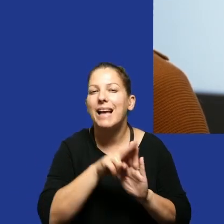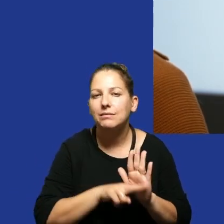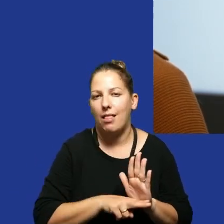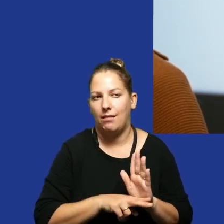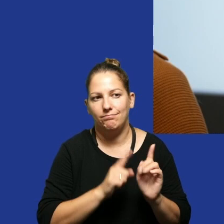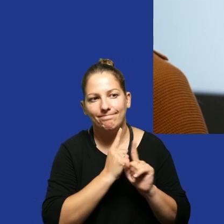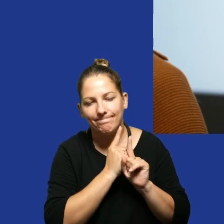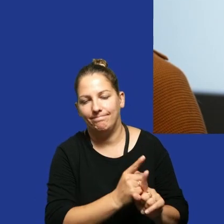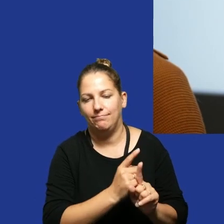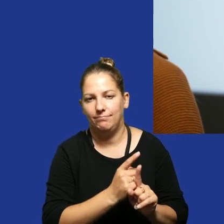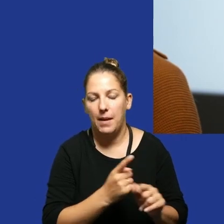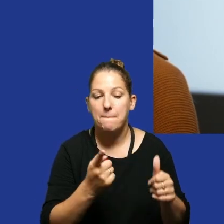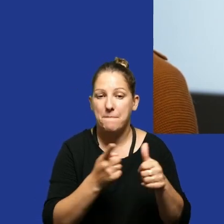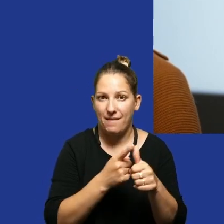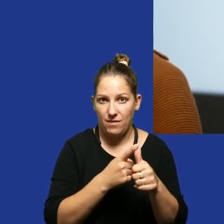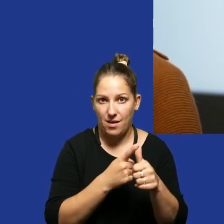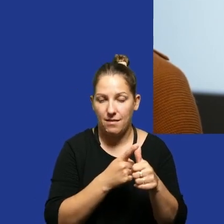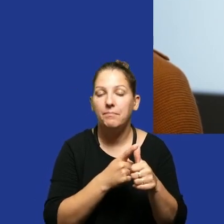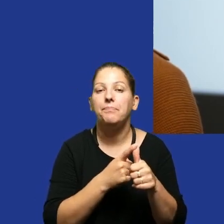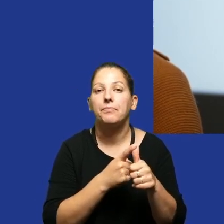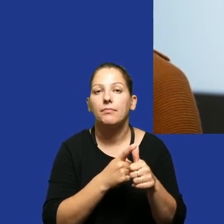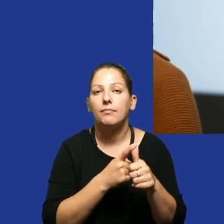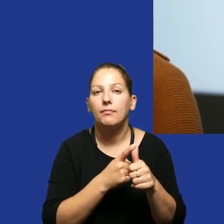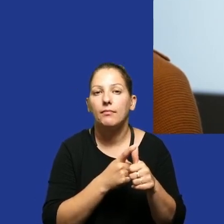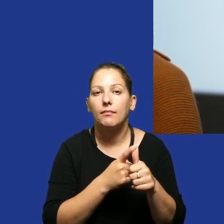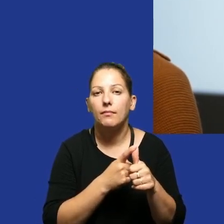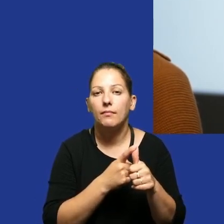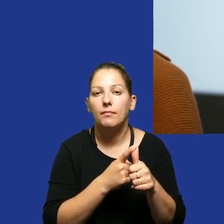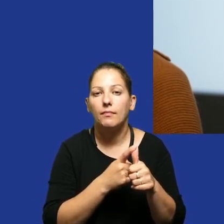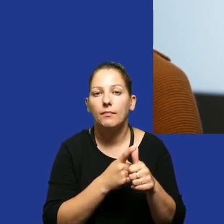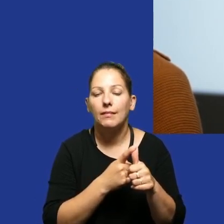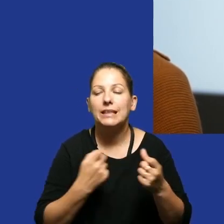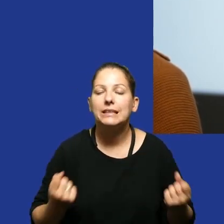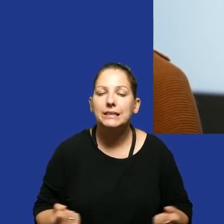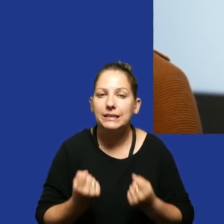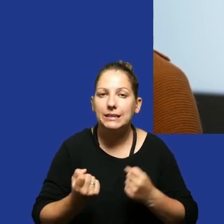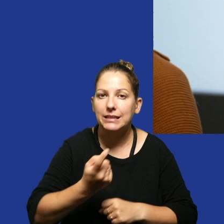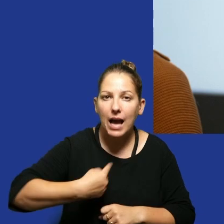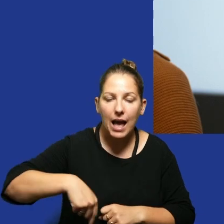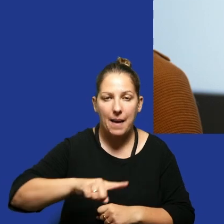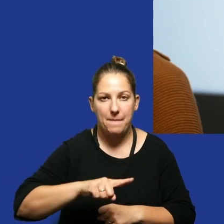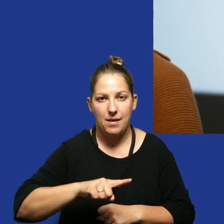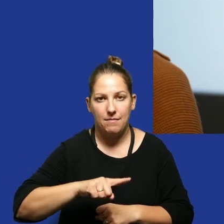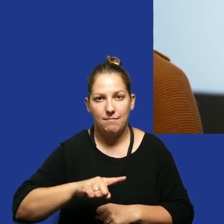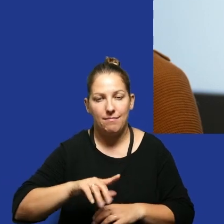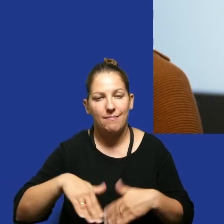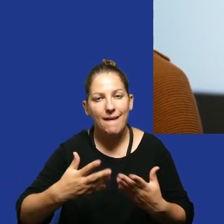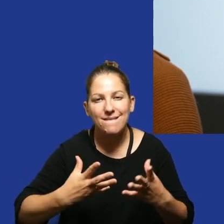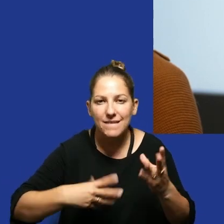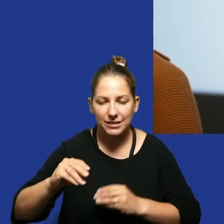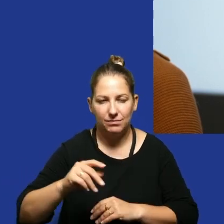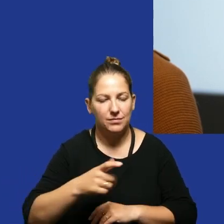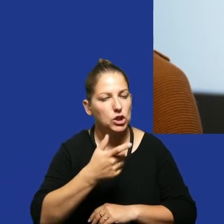za wszelką cenę trzymamy. Pierwszą z nich jest to, że staramy się, a nawet więcej, jesteśmy na